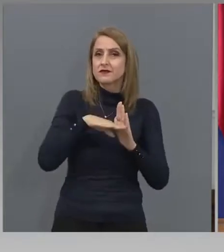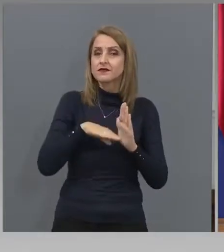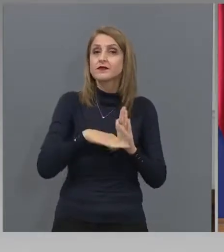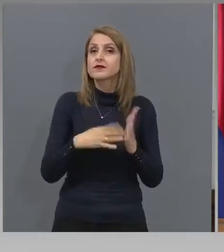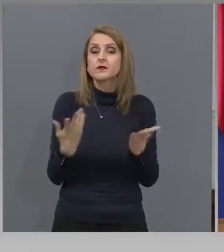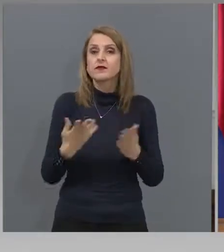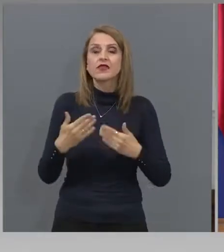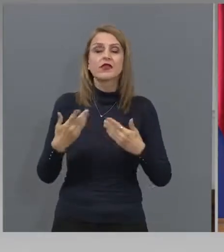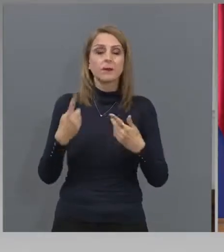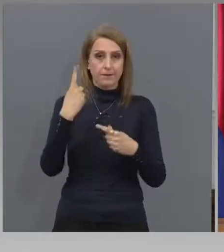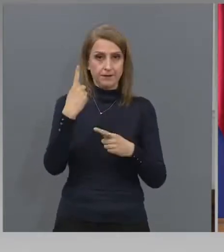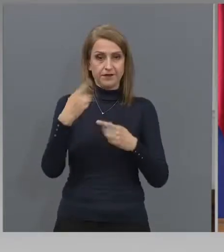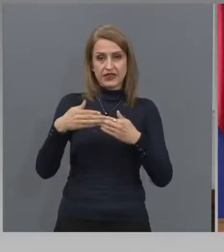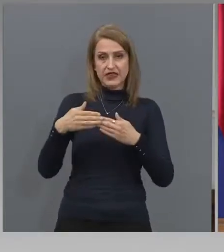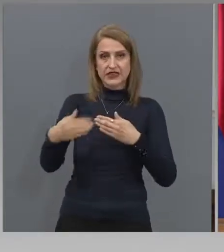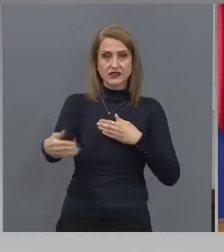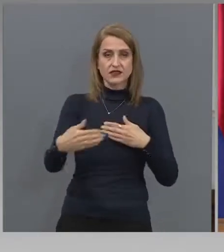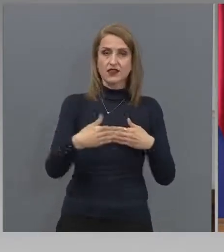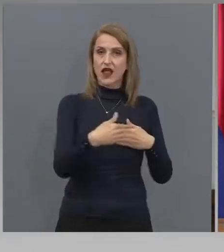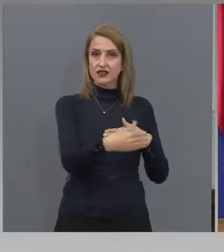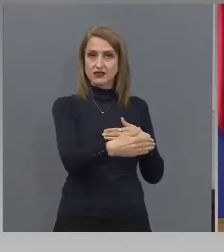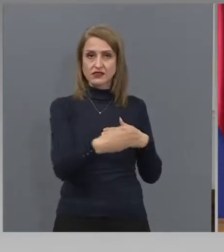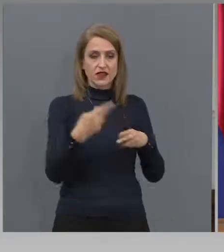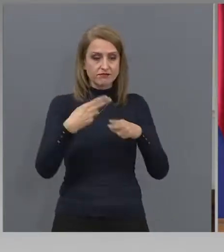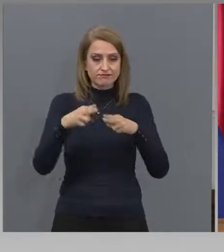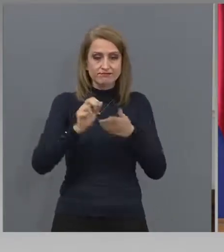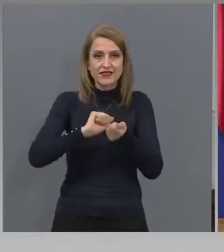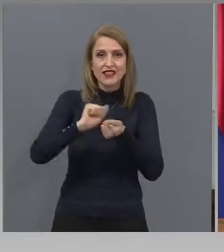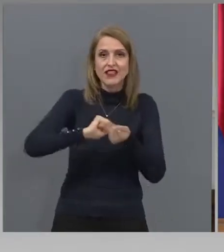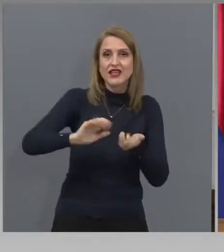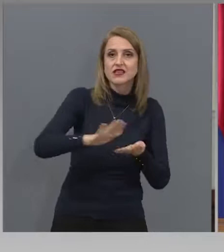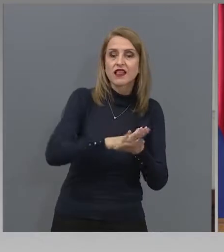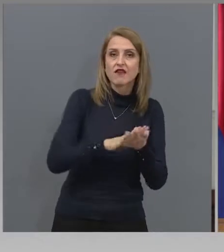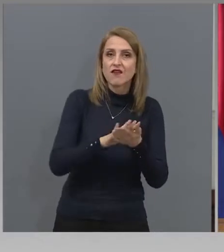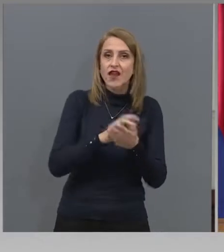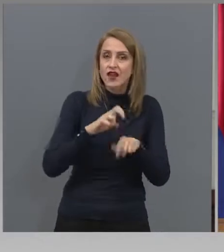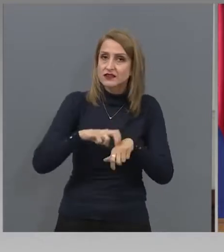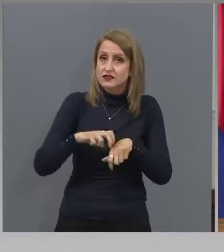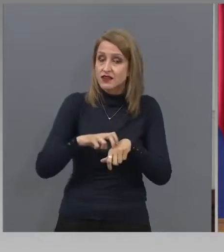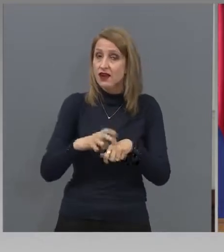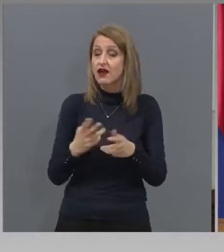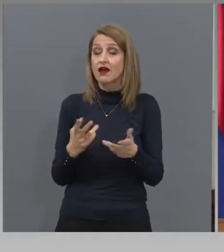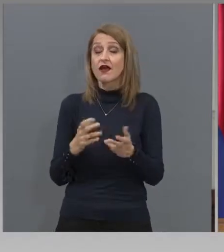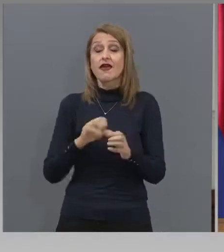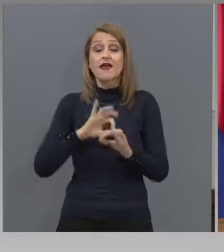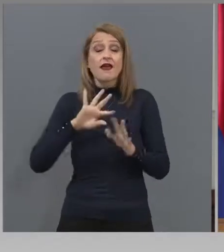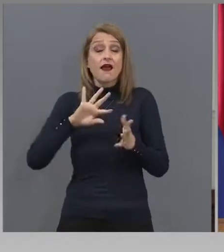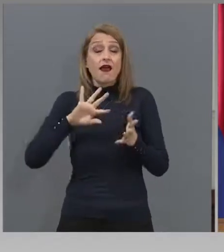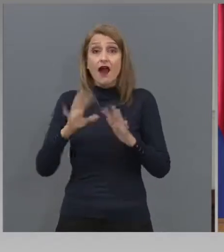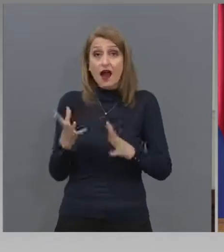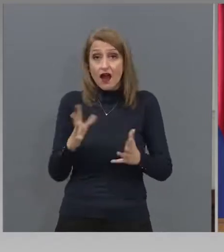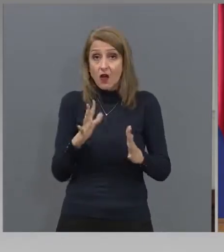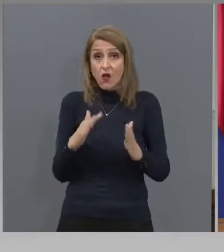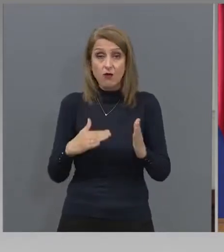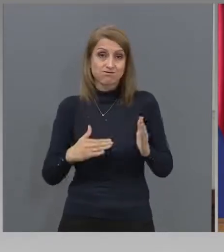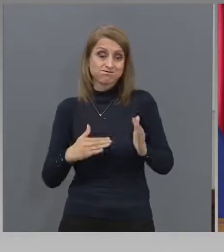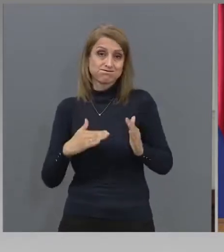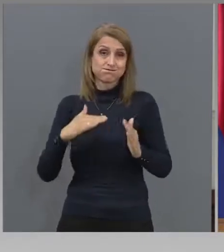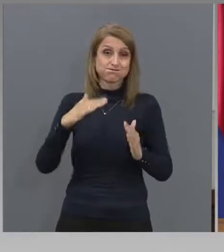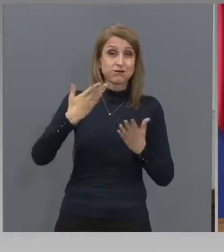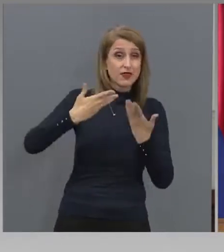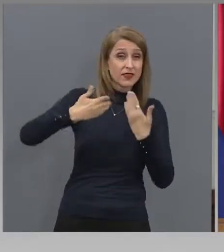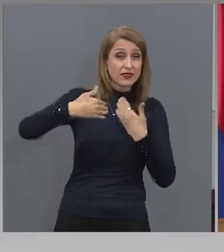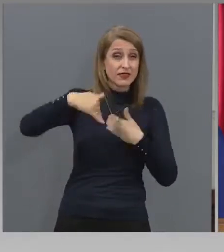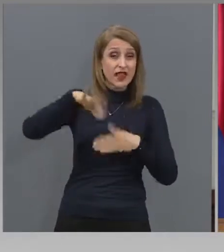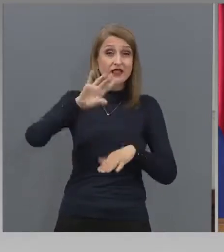дистанция, дезинфекция и при нарастване над 100 човека